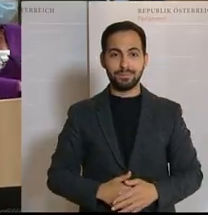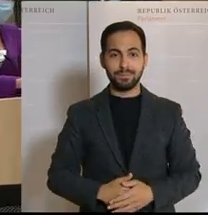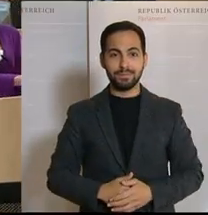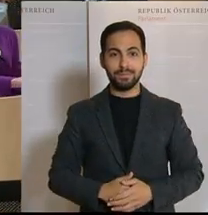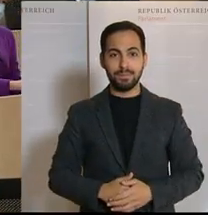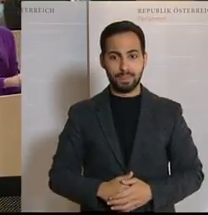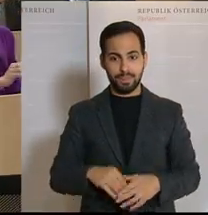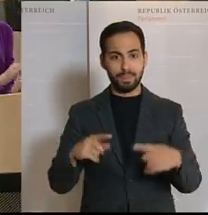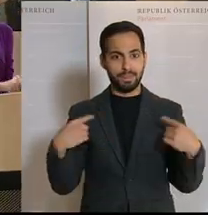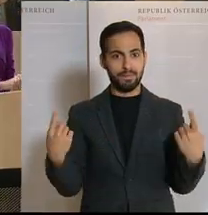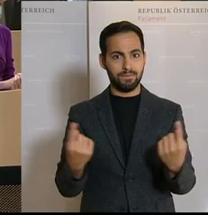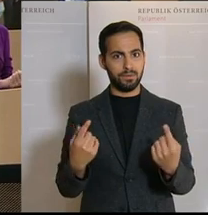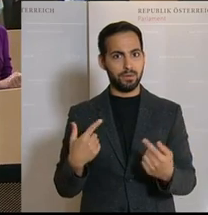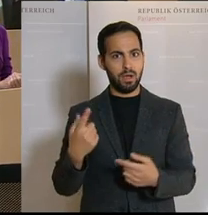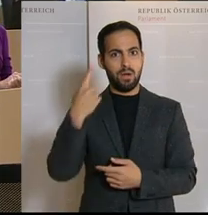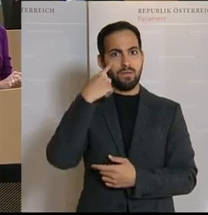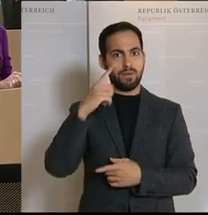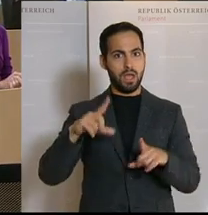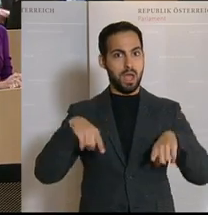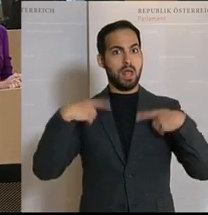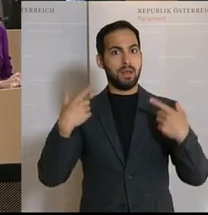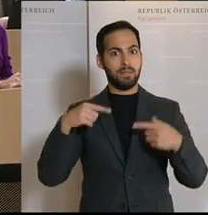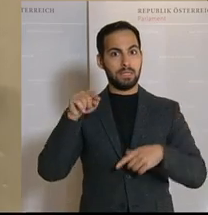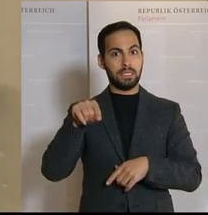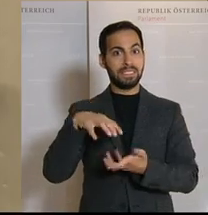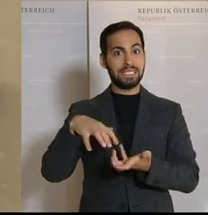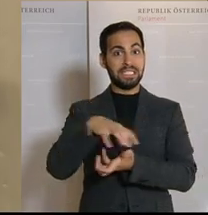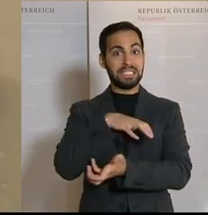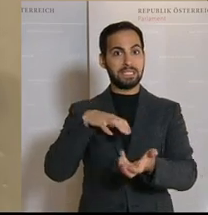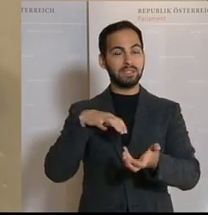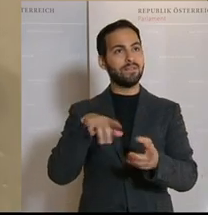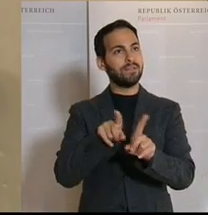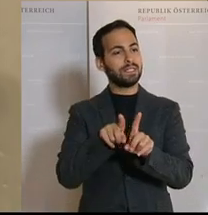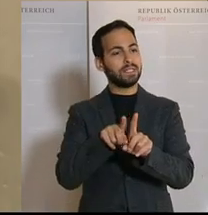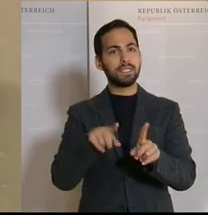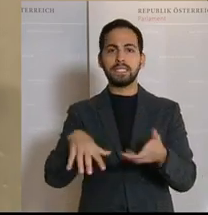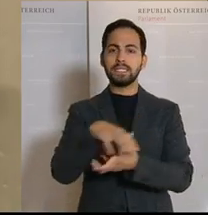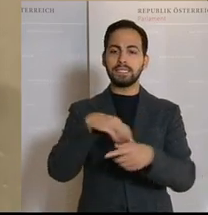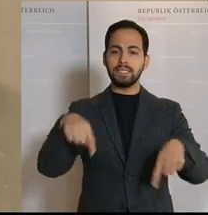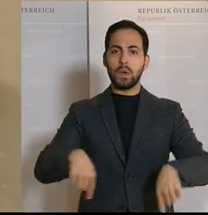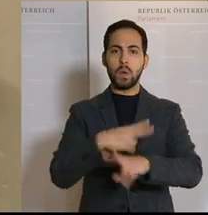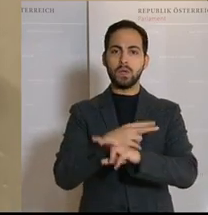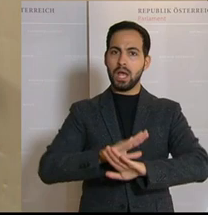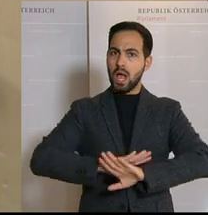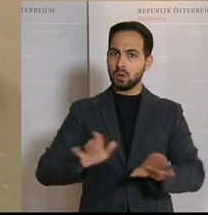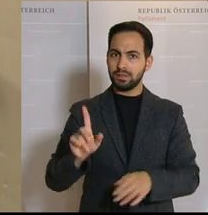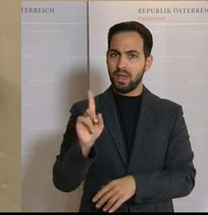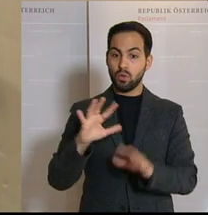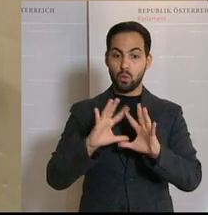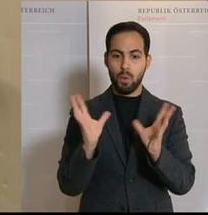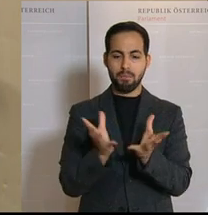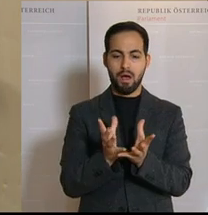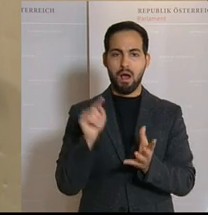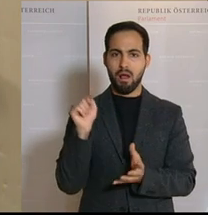Wir erleben aber, dass diese Krise nicht eine Krise in Österreich alleine ist. Nein, sie ist eine globale